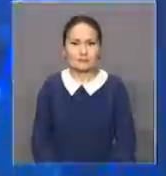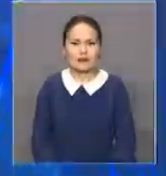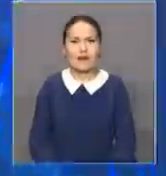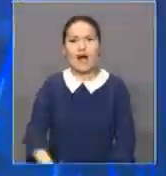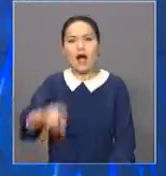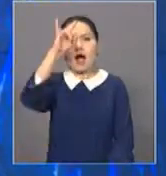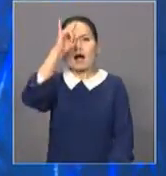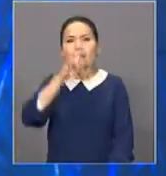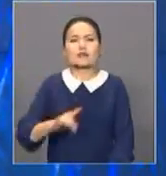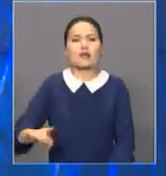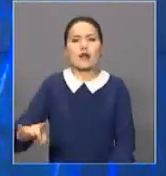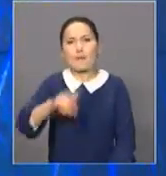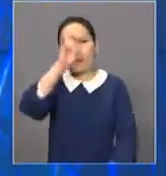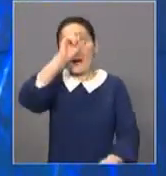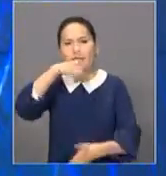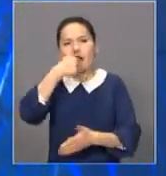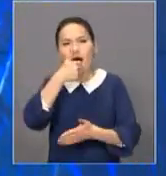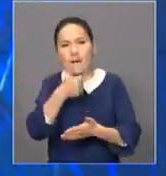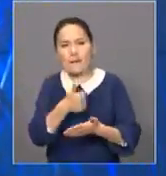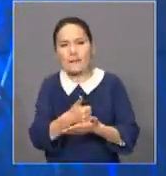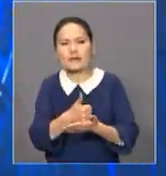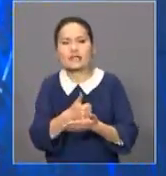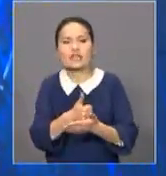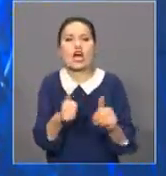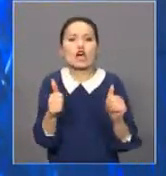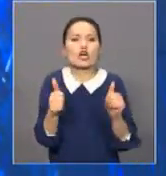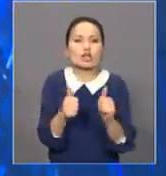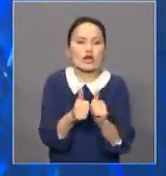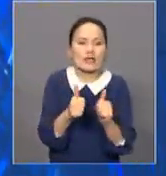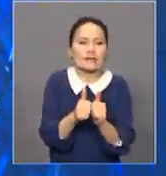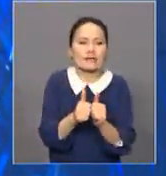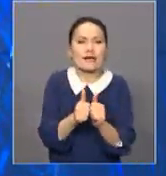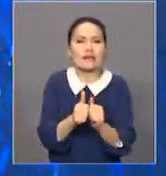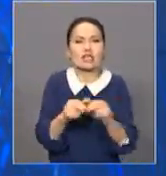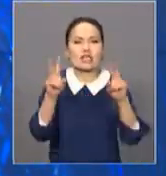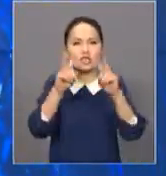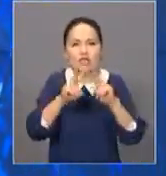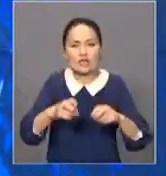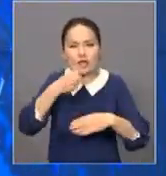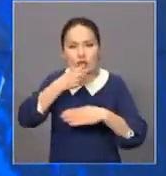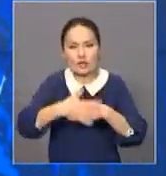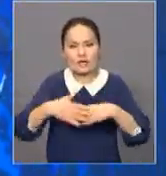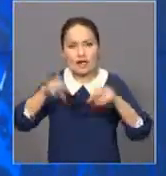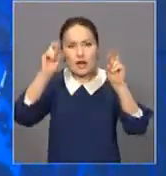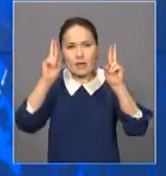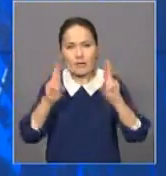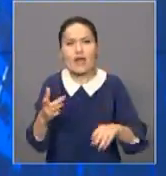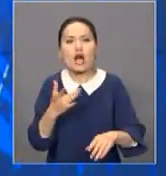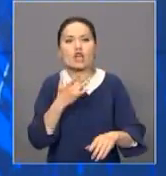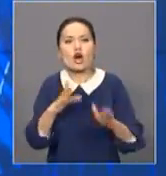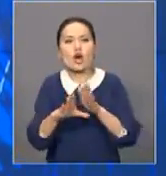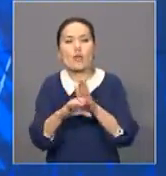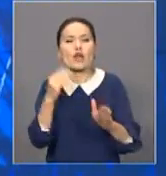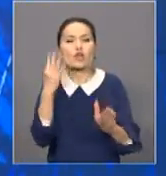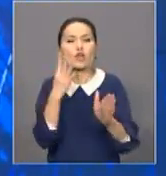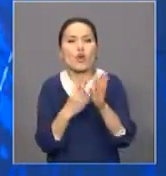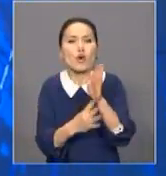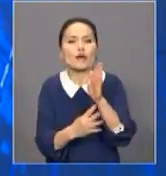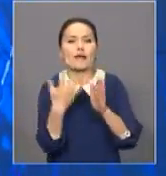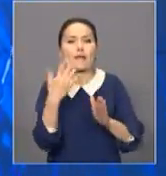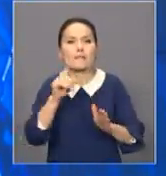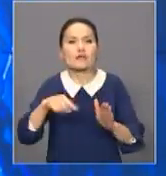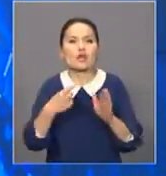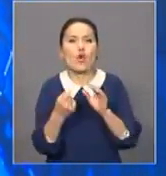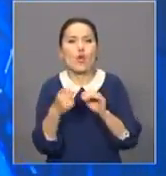Қазақстан Республикасы президенті жандыға саяси зерттеулер институты сарапшыларының айтыуынша, дауыз берушілердің 95 бүтін 11